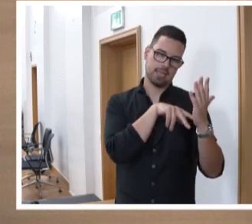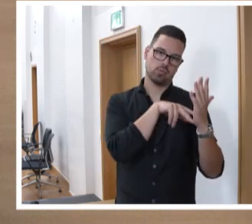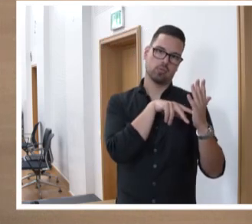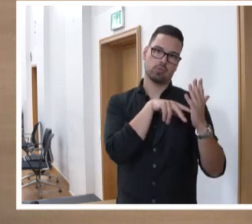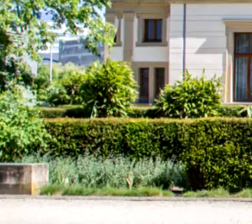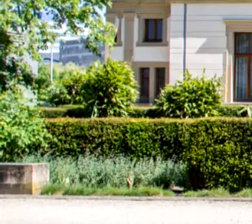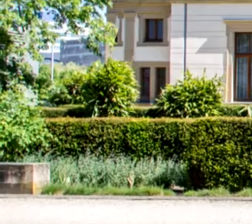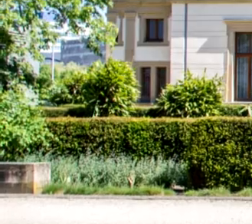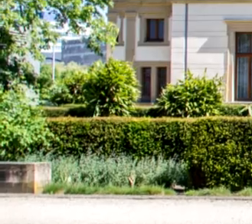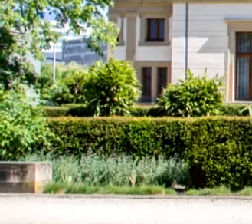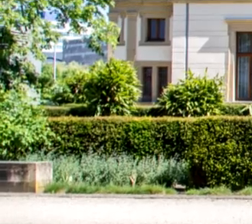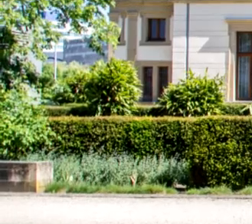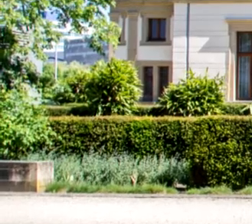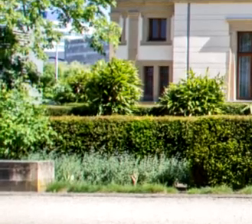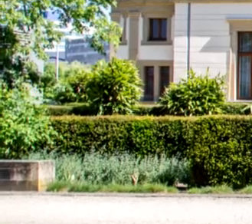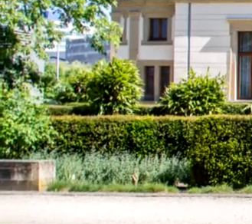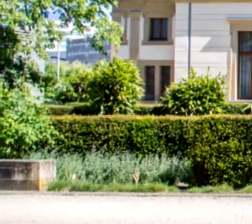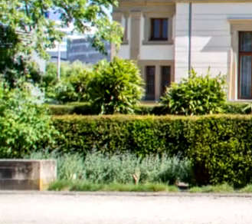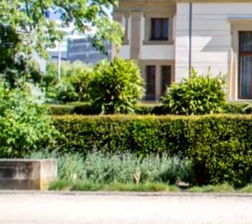einstimmig angenommen ist. dagegen?